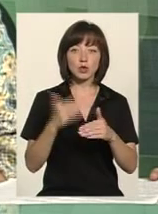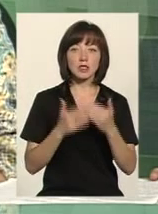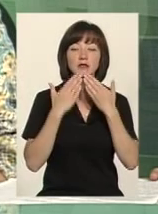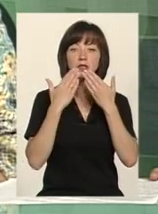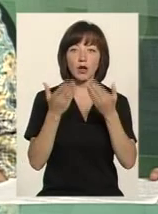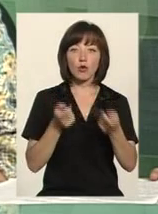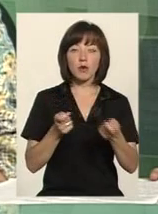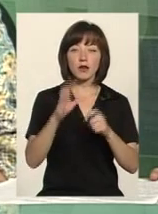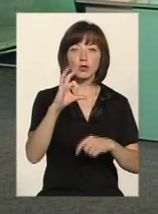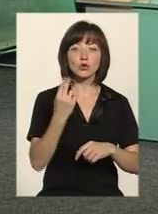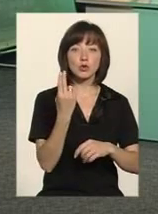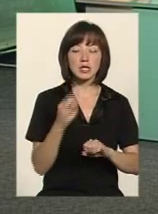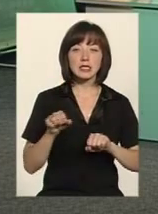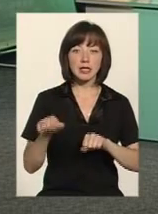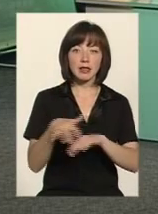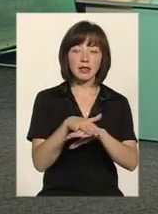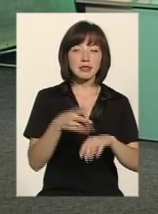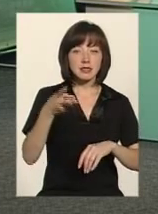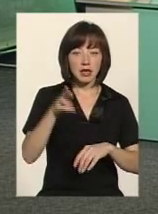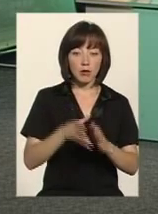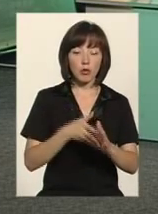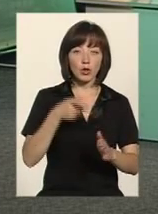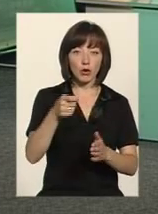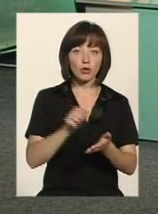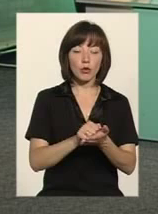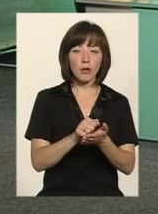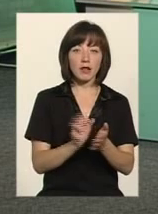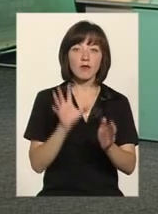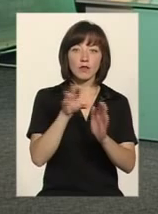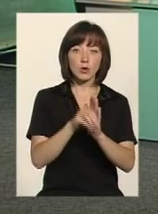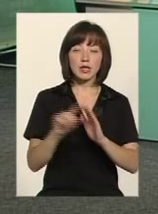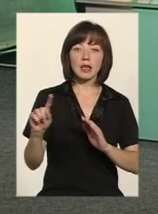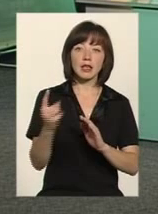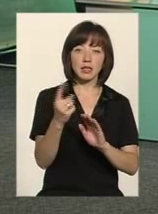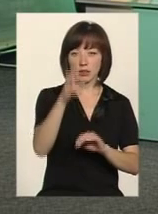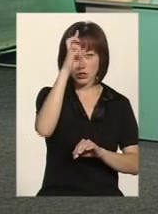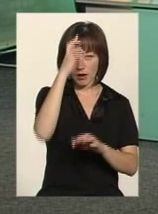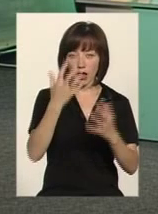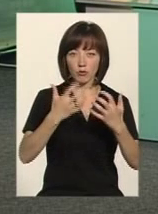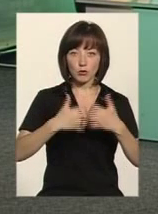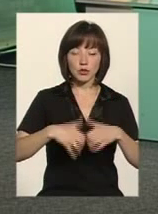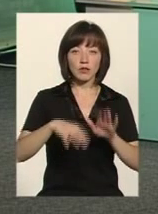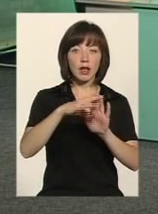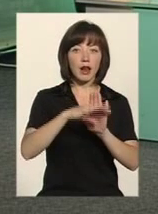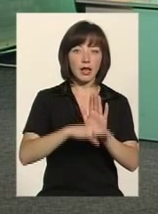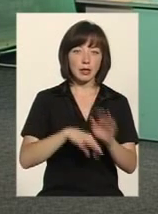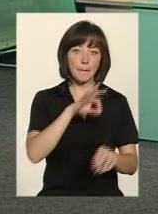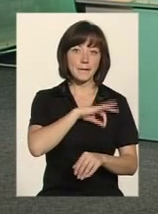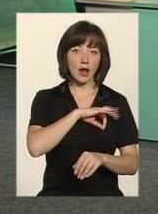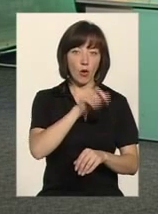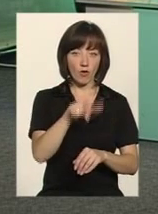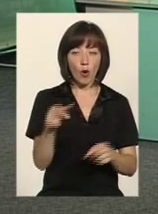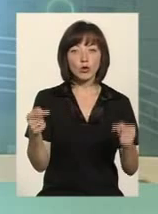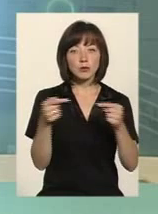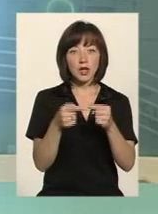в управління соціального захисту нацелення, подають відповідні документи, і ми їх вносимо в єдиний державний автоматизований реєстр пільговиків. Тобто давайте попростом